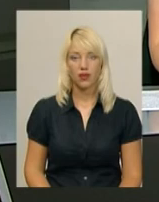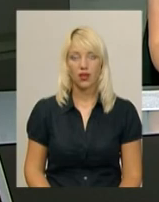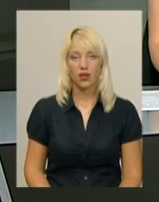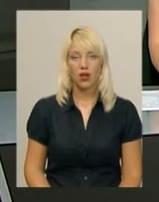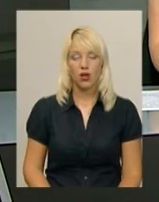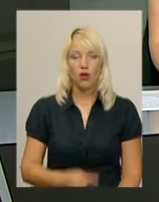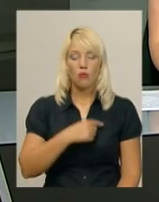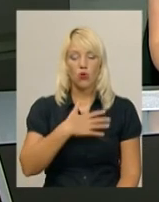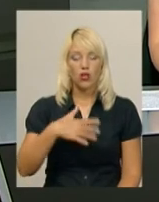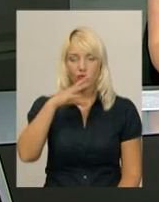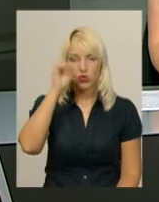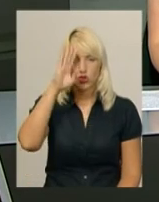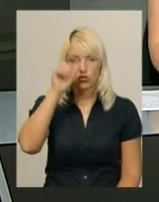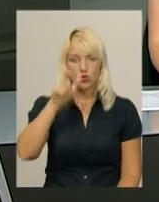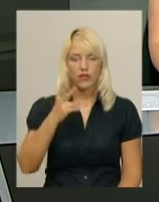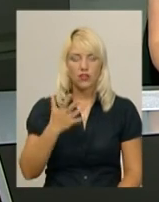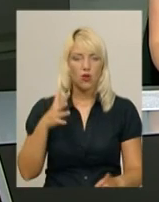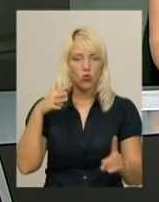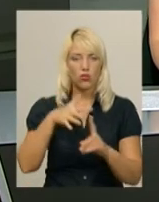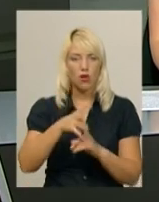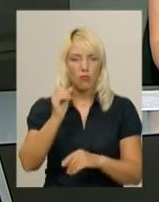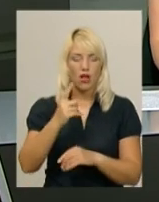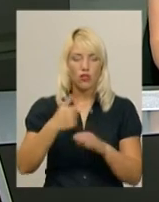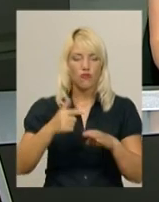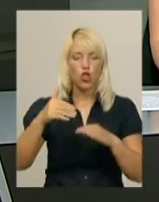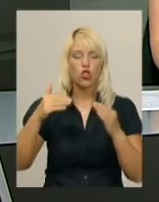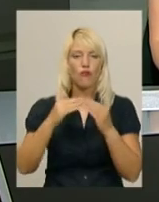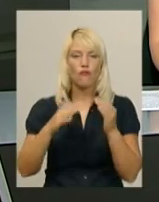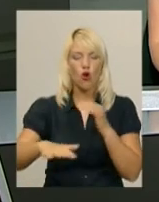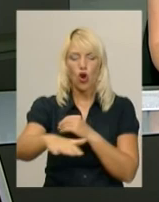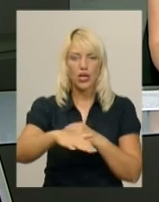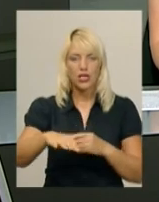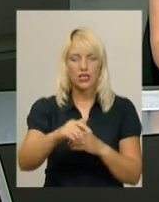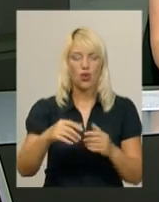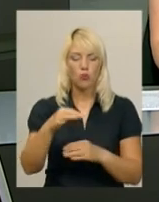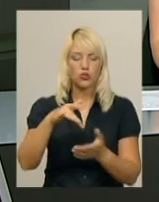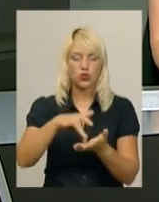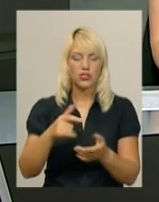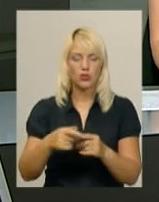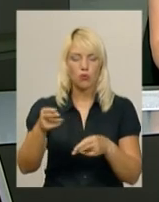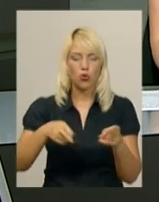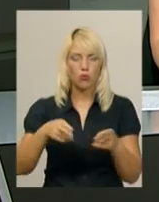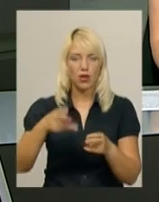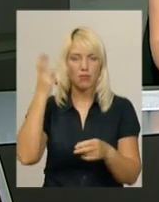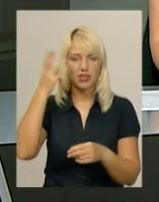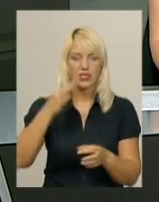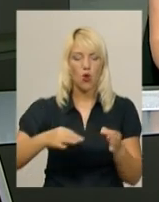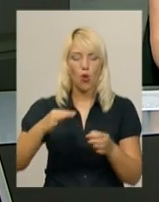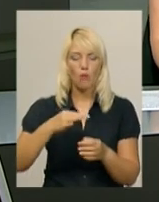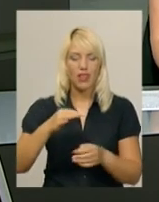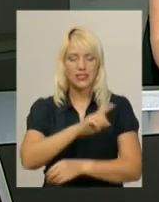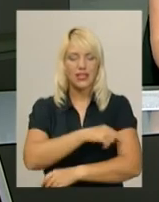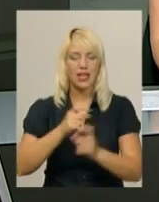Пораненого вночі чоловіка, на якого напали в одному з дворів обласного центру, проопорували у Хмельницькій обласній лікарні. У нього